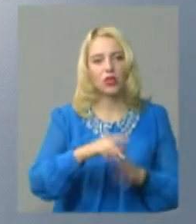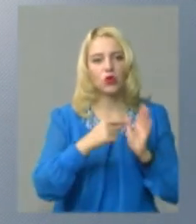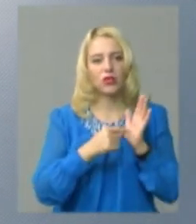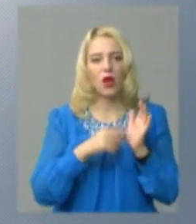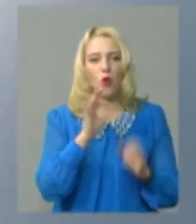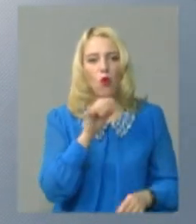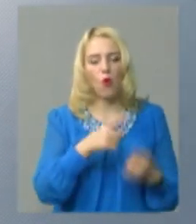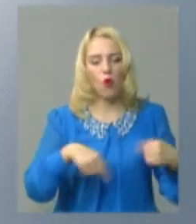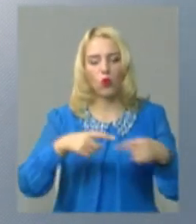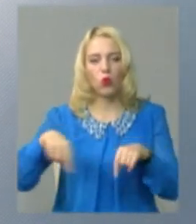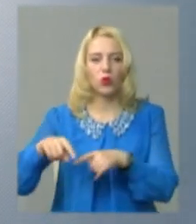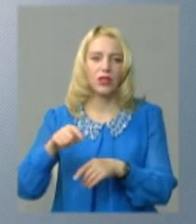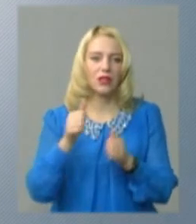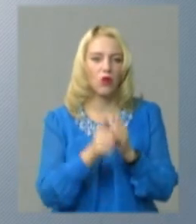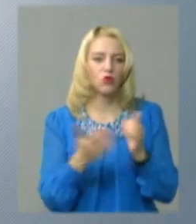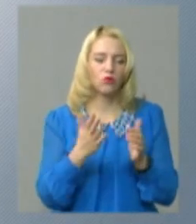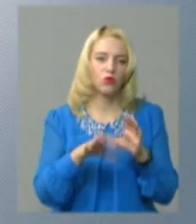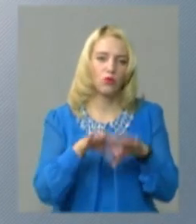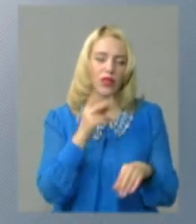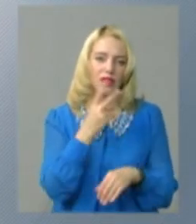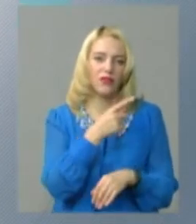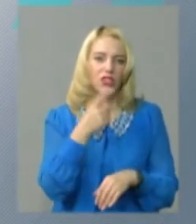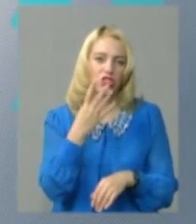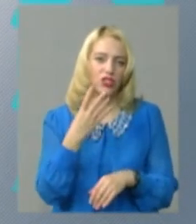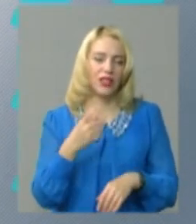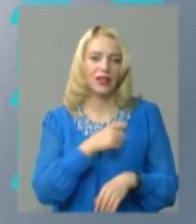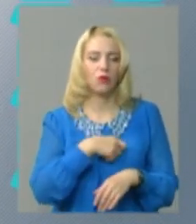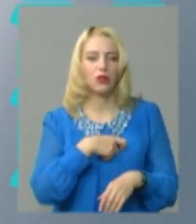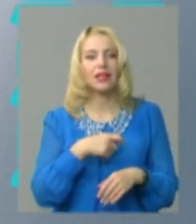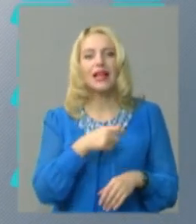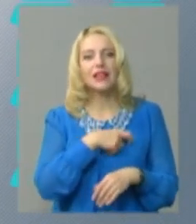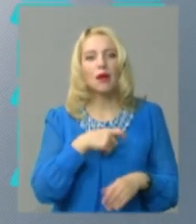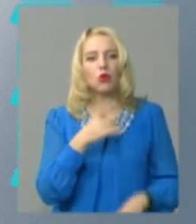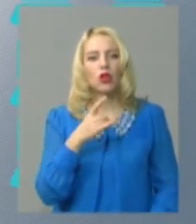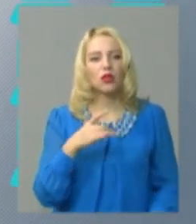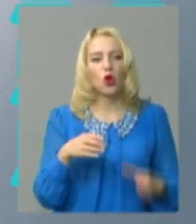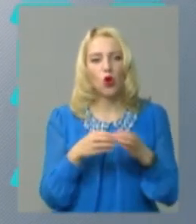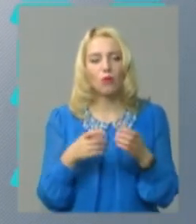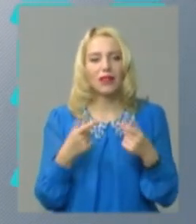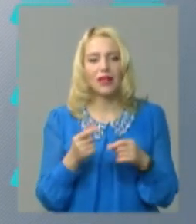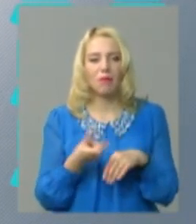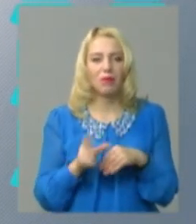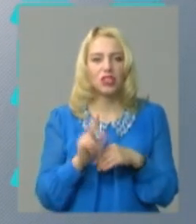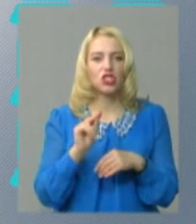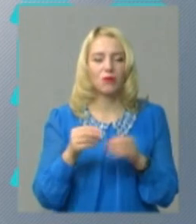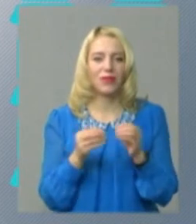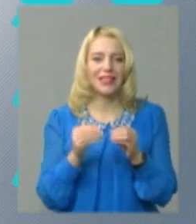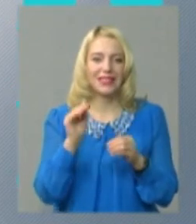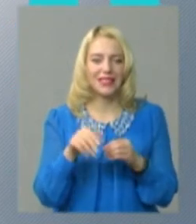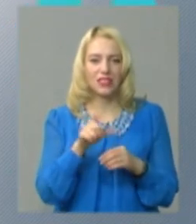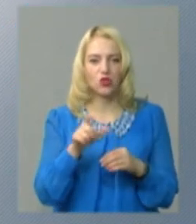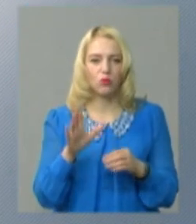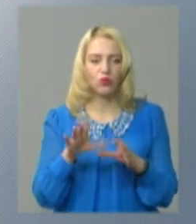округи, на кожному з яких обиратимуть від двох до чотирьох депутатів. Депутатів громад, де кількість виборців більша за 10 тисяч,